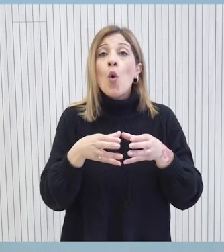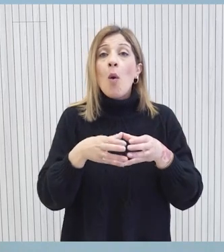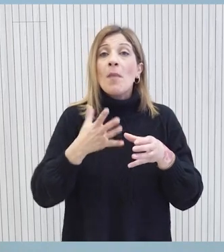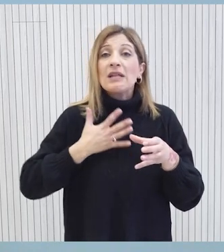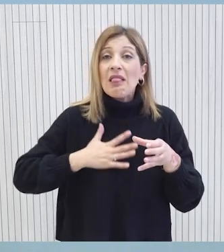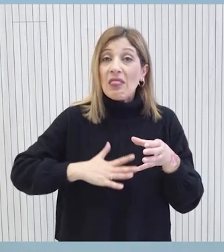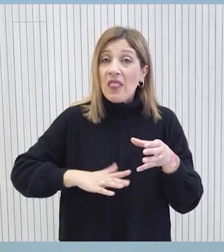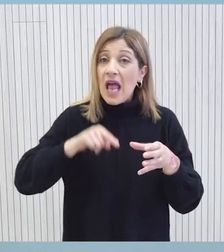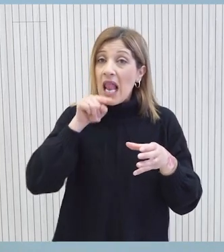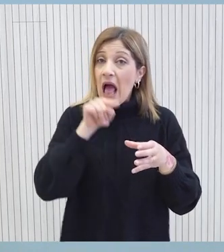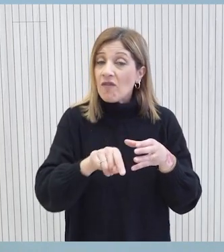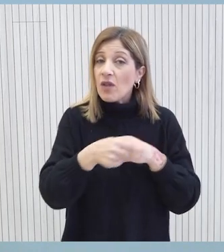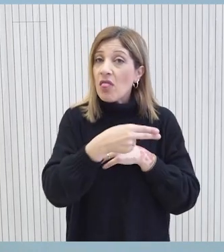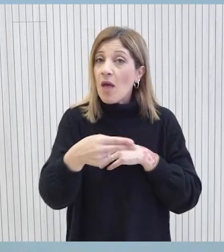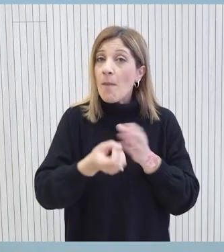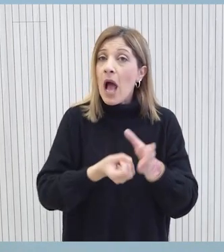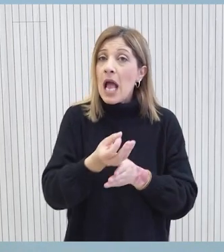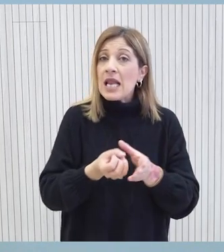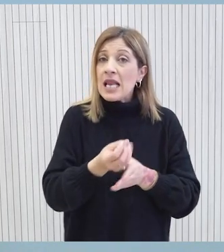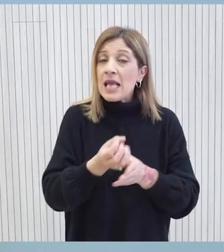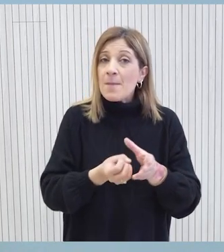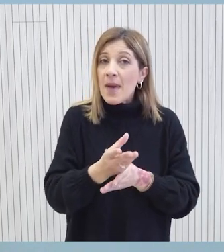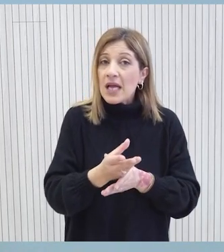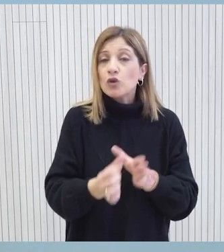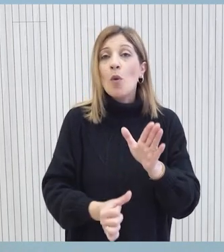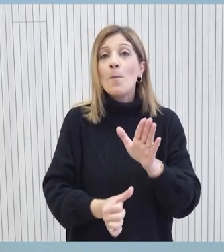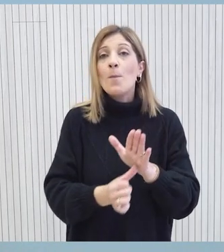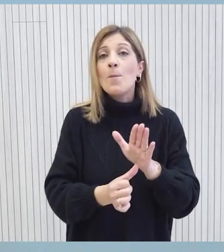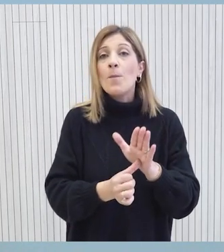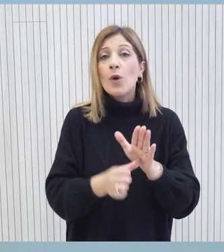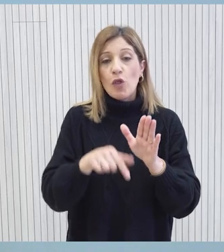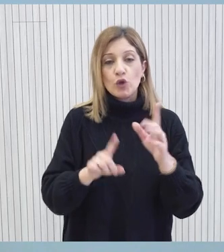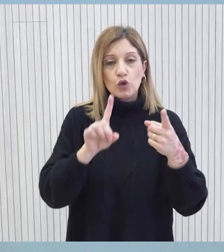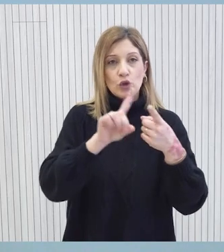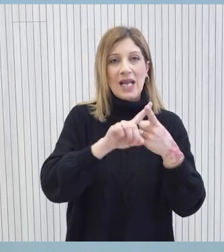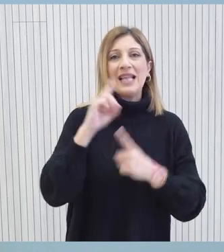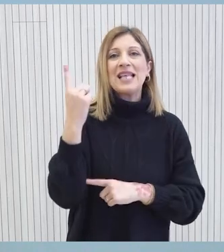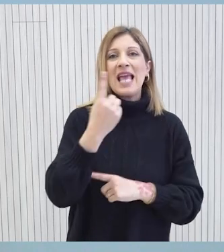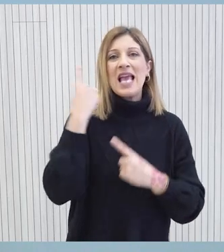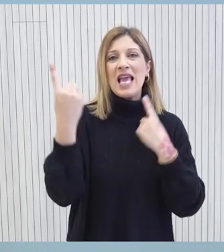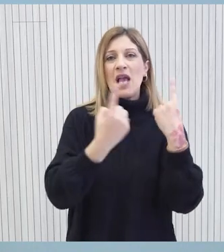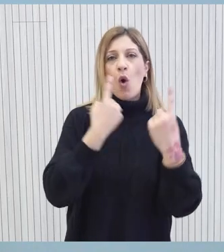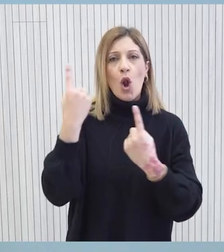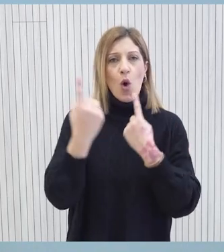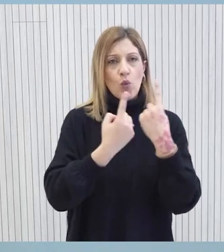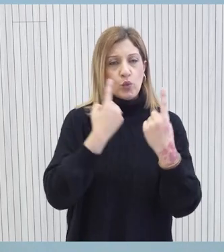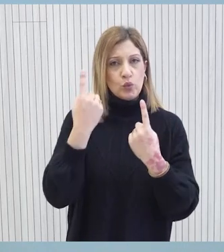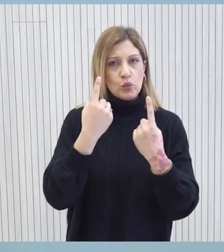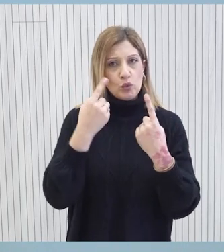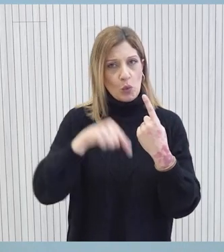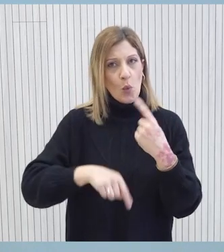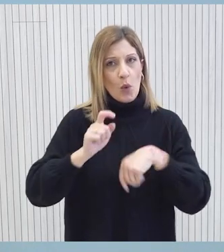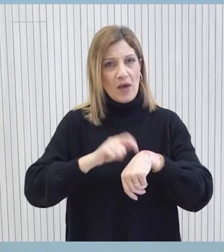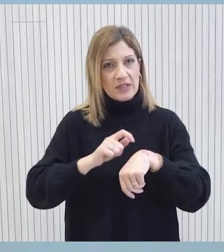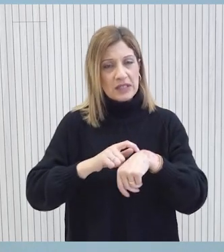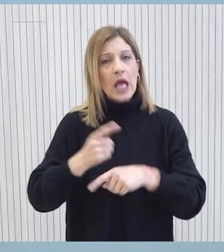και για αυτόν τον κομμάτι την ενημερωσή. Ο πρόεδρος του Μοχαριδέας τώρα συναντάζεται με τους οικολόγους. Εντί να μην δίνει μια συνάντηση του